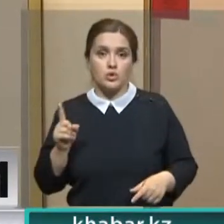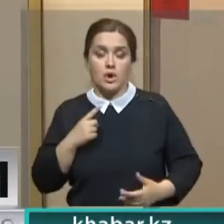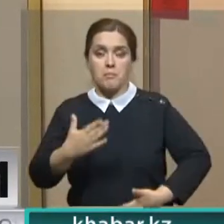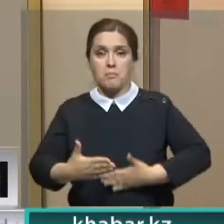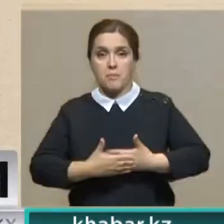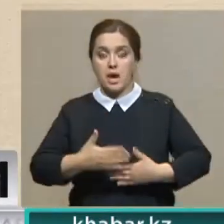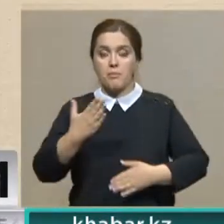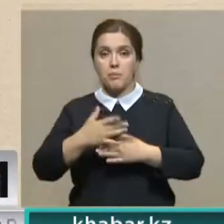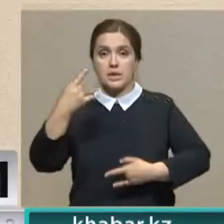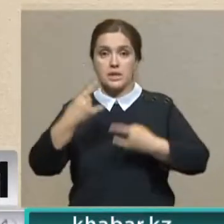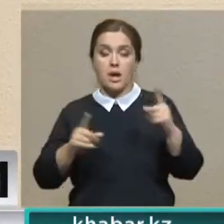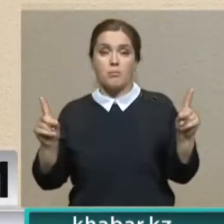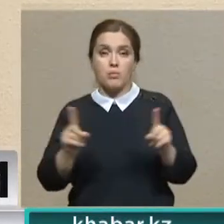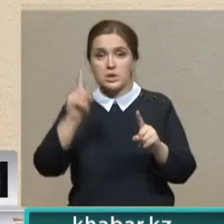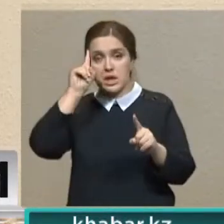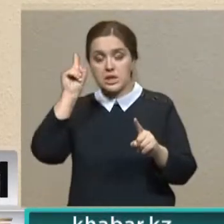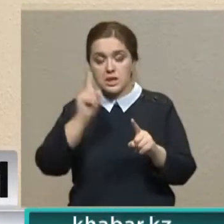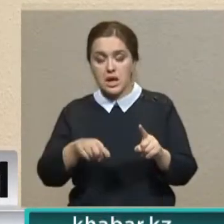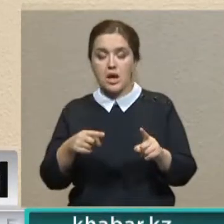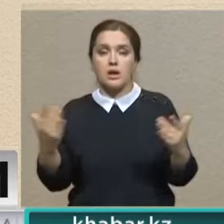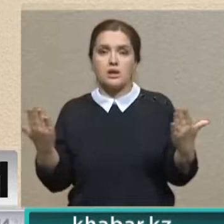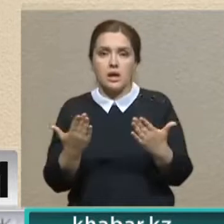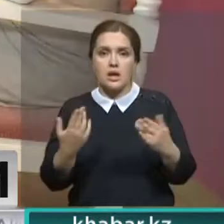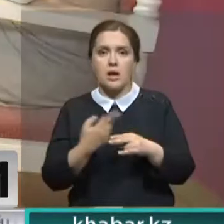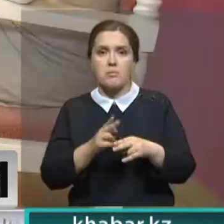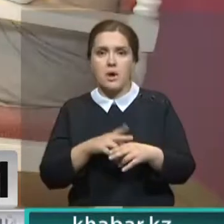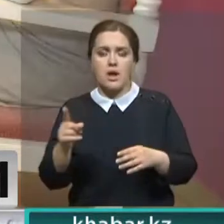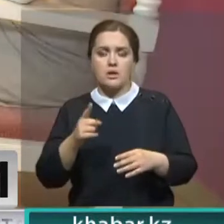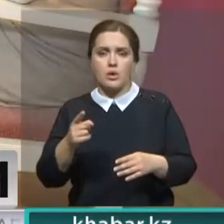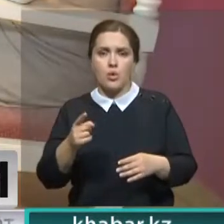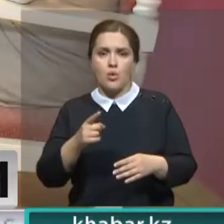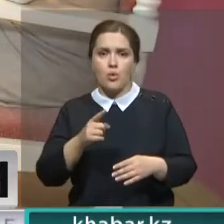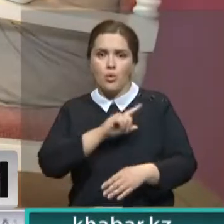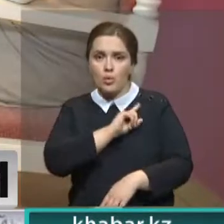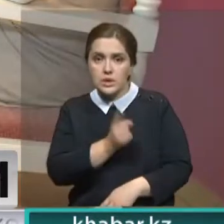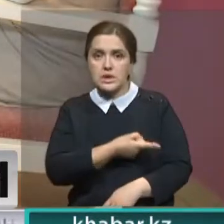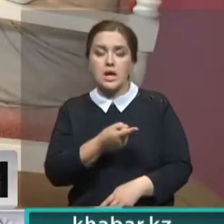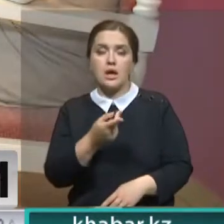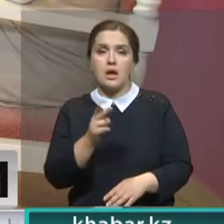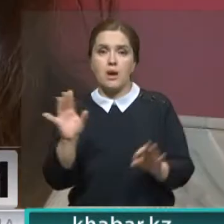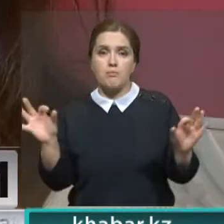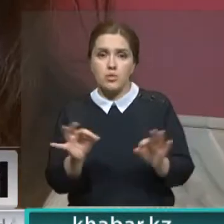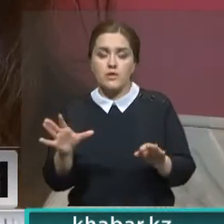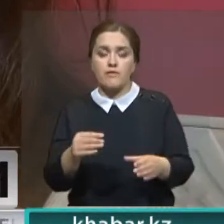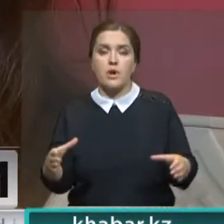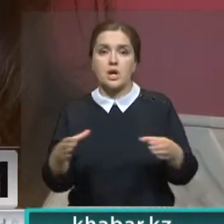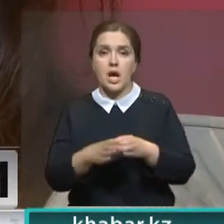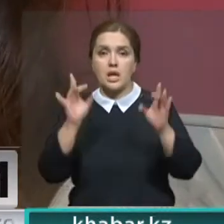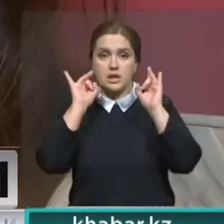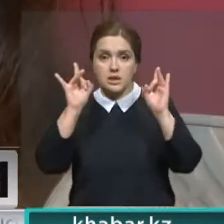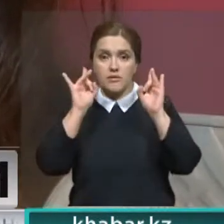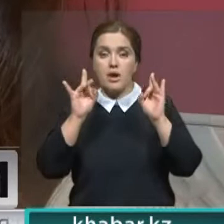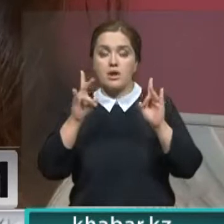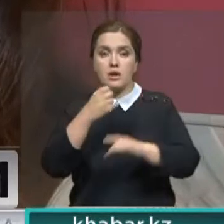трансляции. Только музыканты знают о закулисье и какие титанические усилия требуются для гармоничного звучания всего коллектива, особенно на